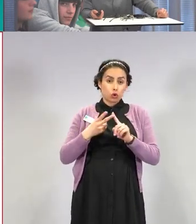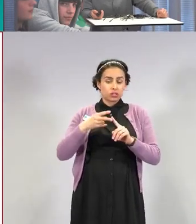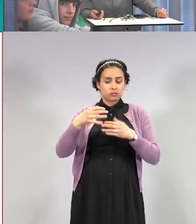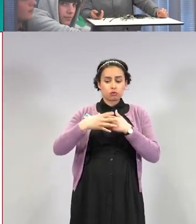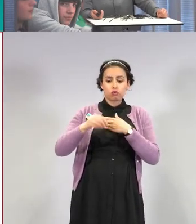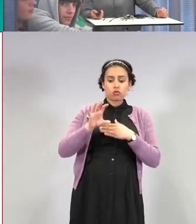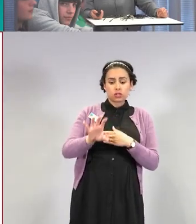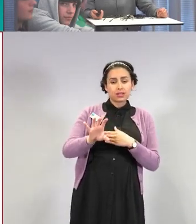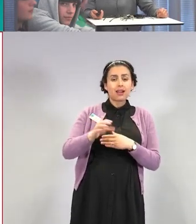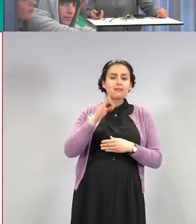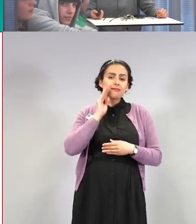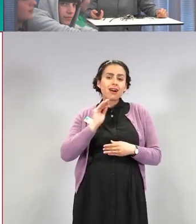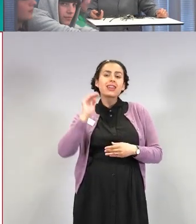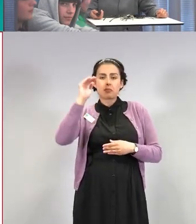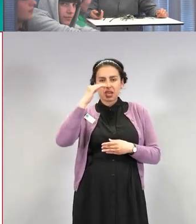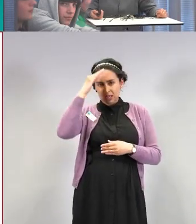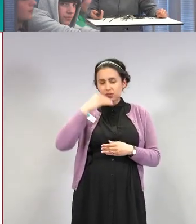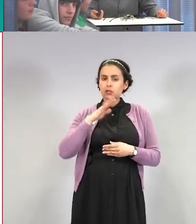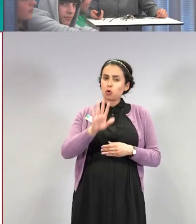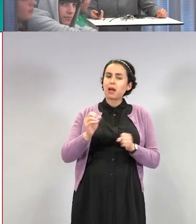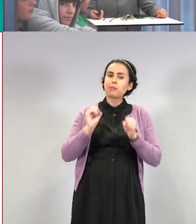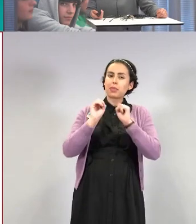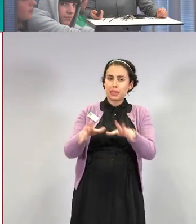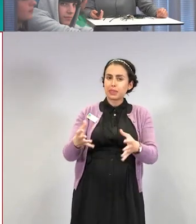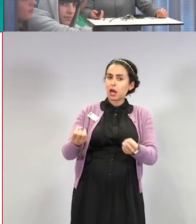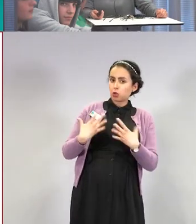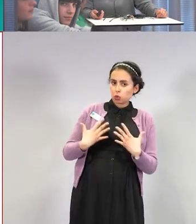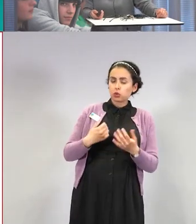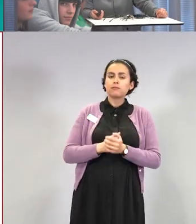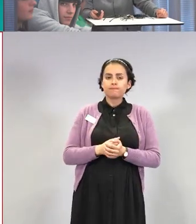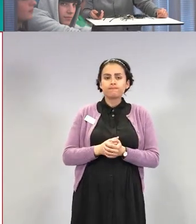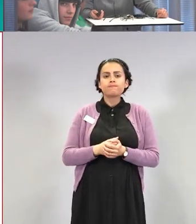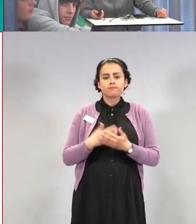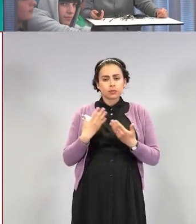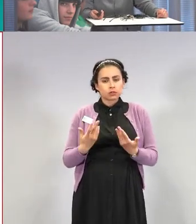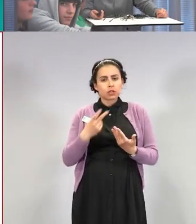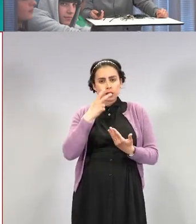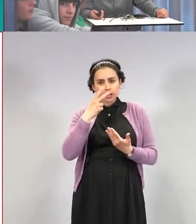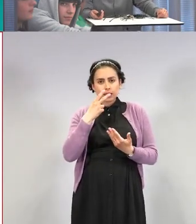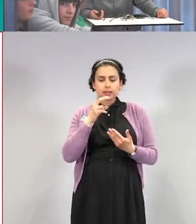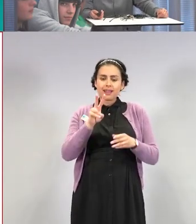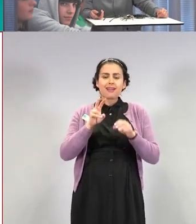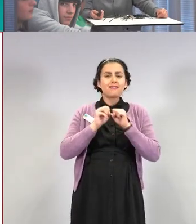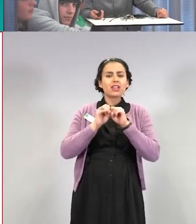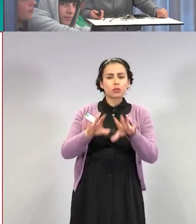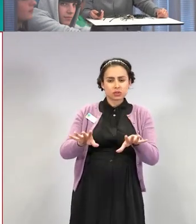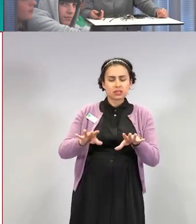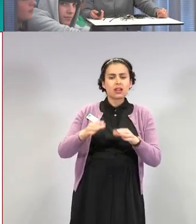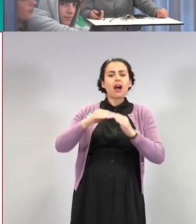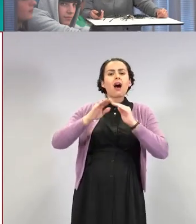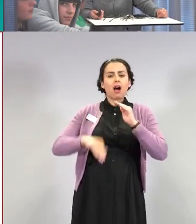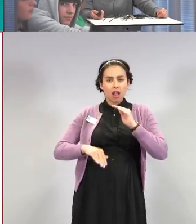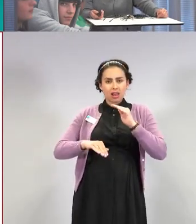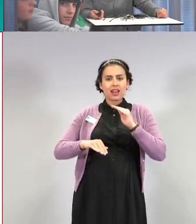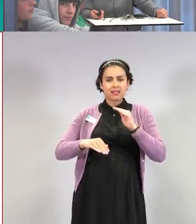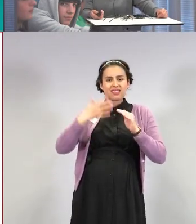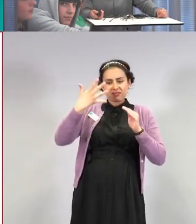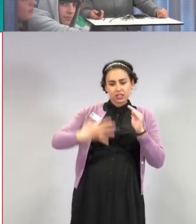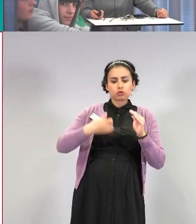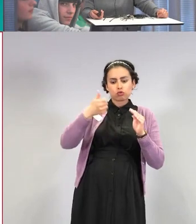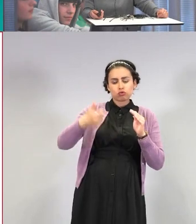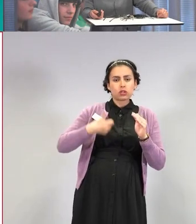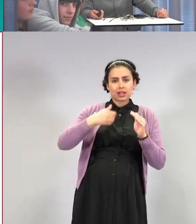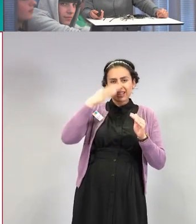tartunnat. Tästä näkee, tätä virusta väestössä pyörittää aika paljon nämä alle 50-vuotiaat ihmiset.